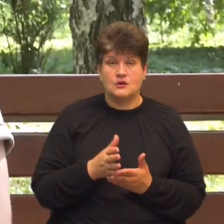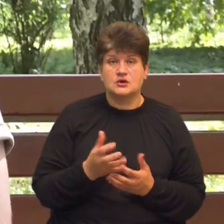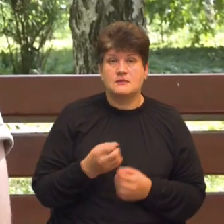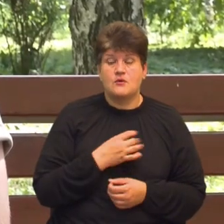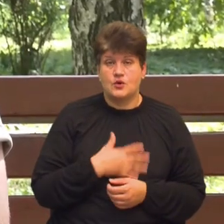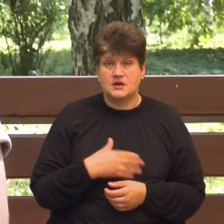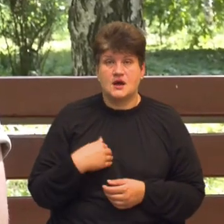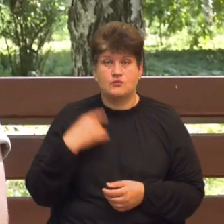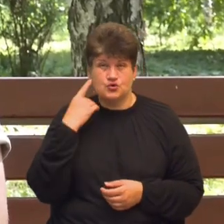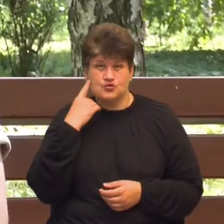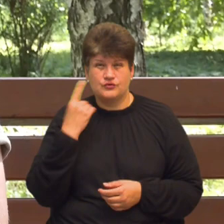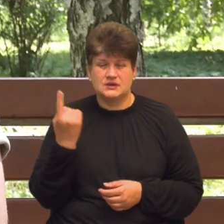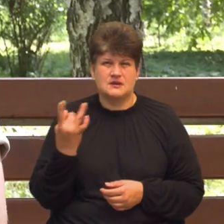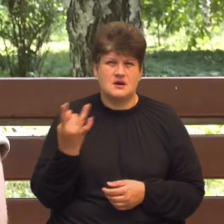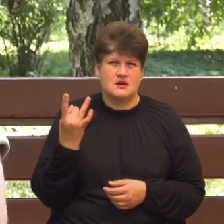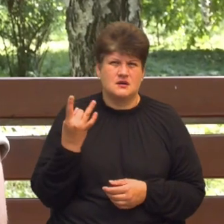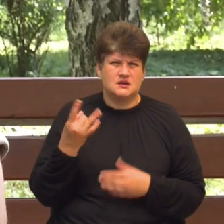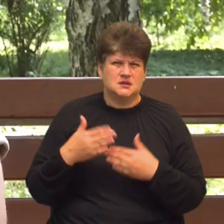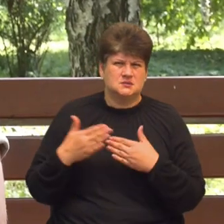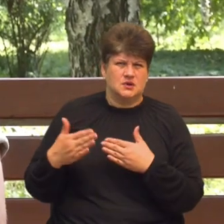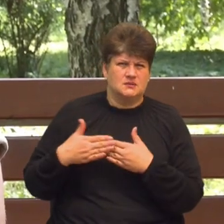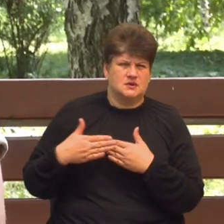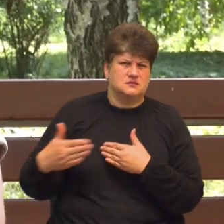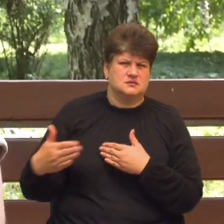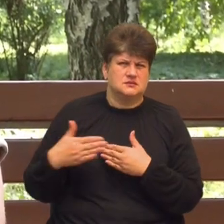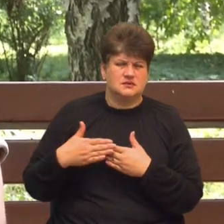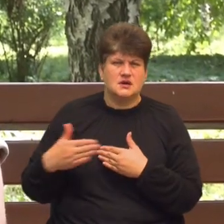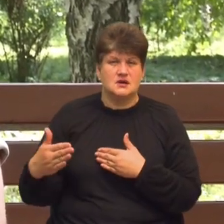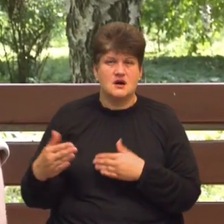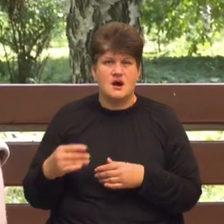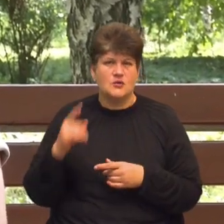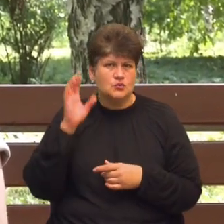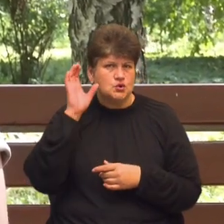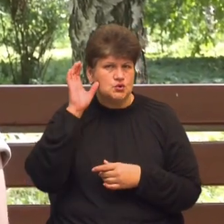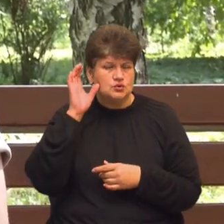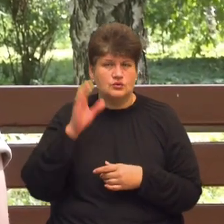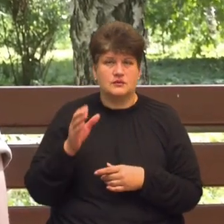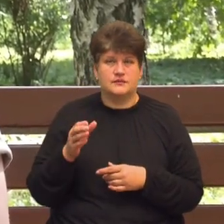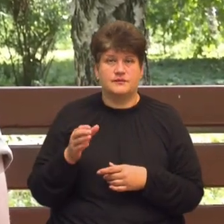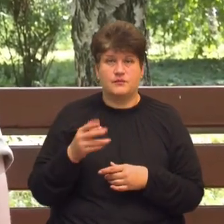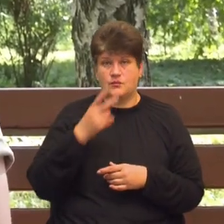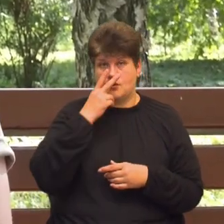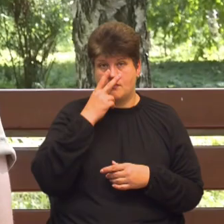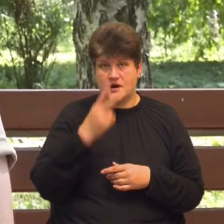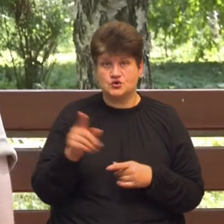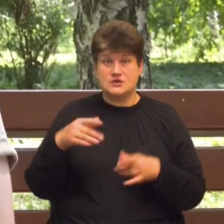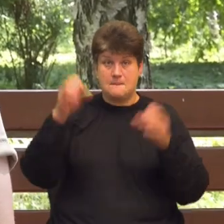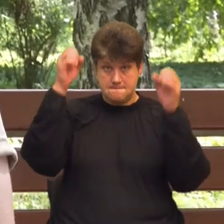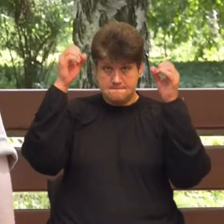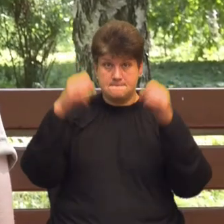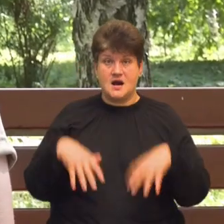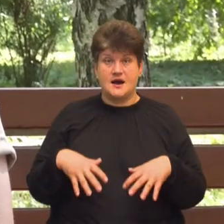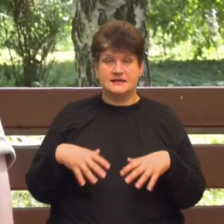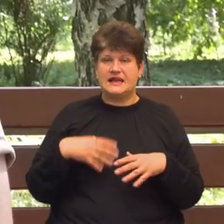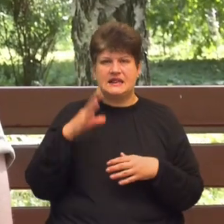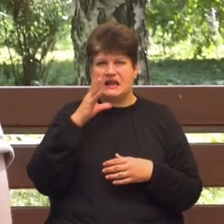раз почув, що ніби щось приблизилося, віддалилося, другий раз. Коли вже почав прислухатися, вже просто боковим зором побачив, що вже щось падає, вже не